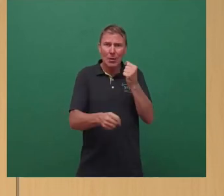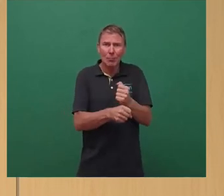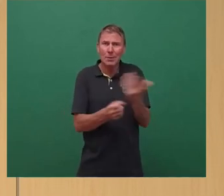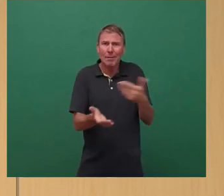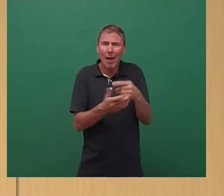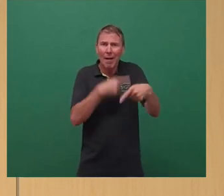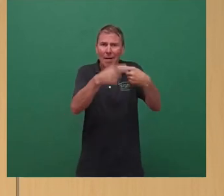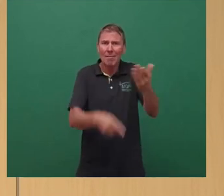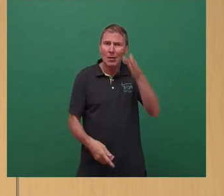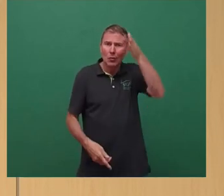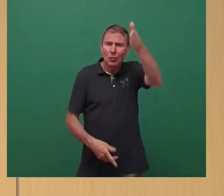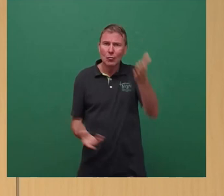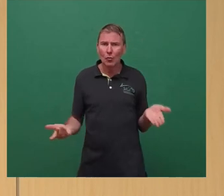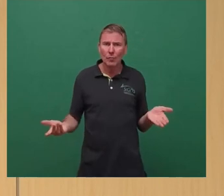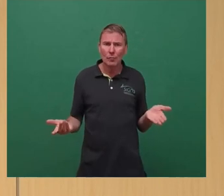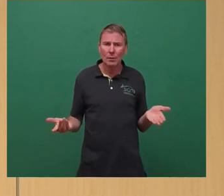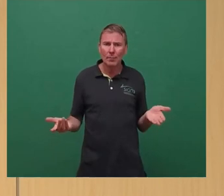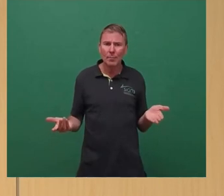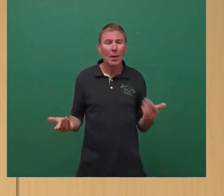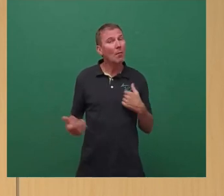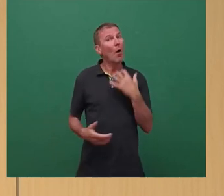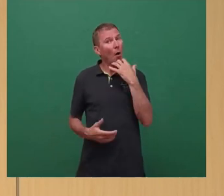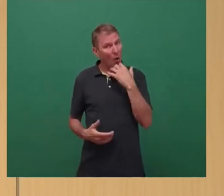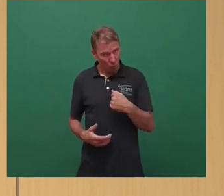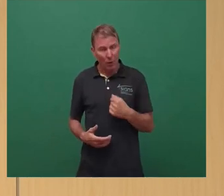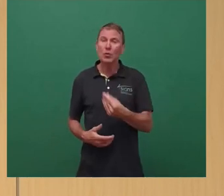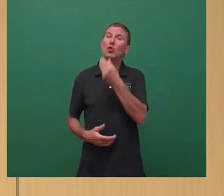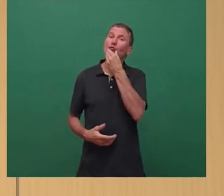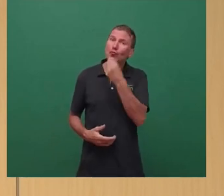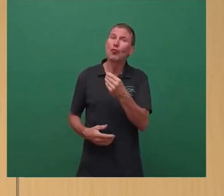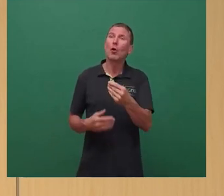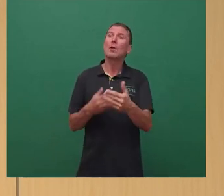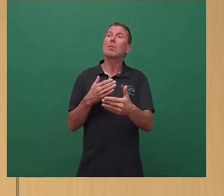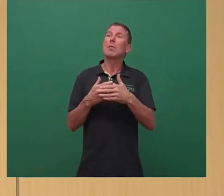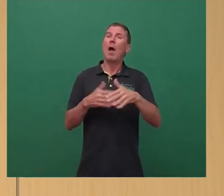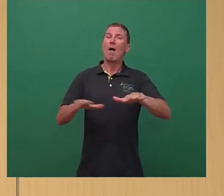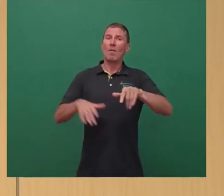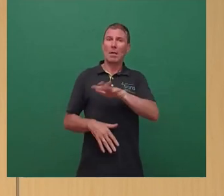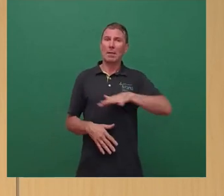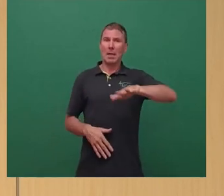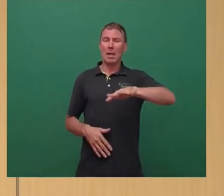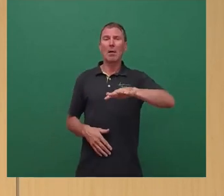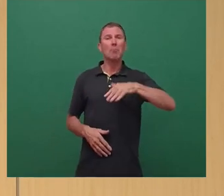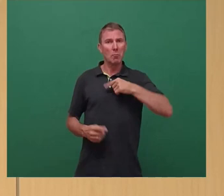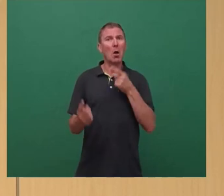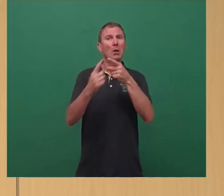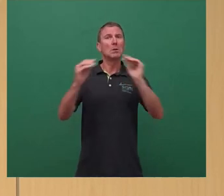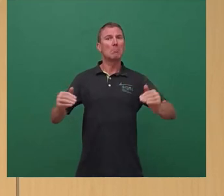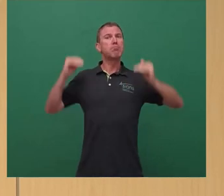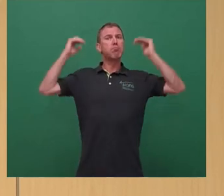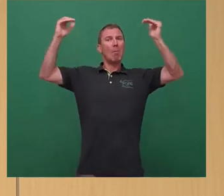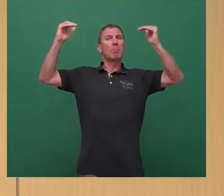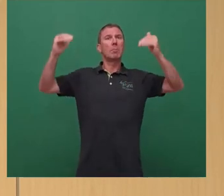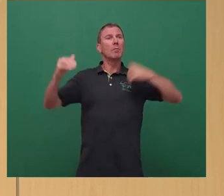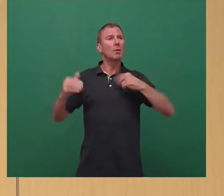dieser Fragestellung weiter. Wir wollen einen attraktiven ÖPNV, wir haben ehrgeizige Ziele, wie viel den prozentual als